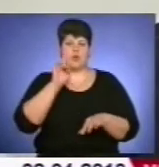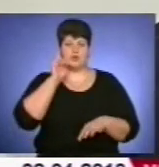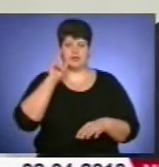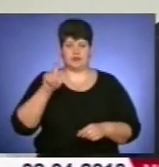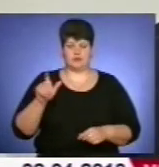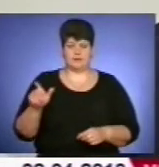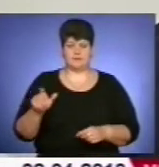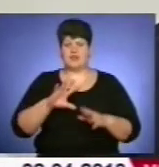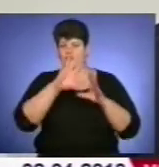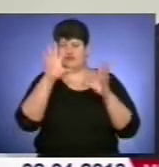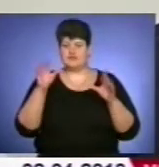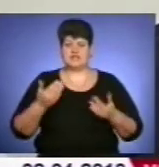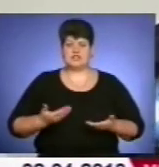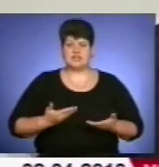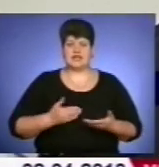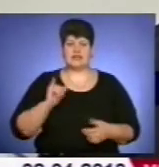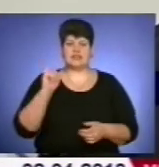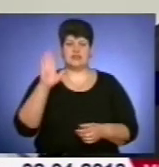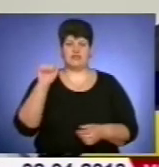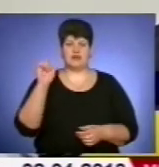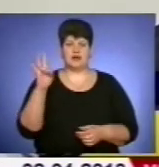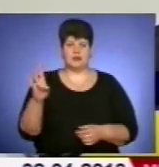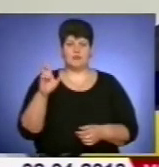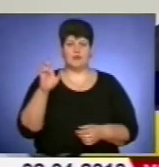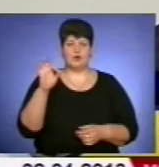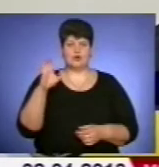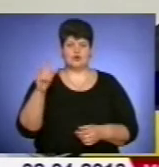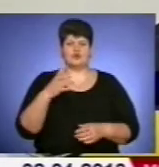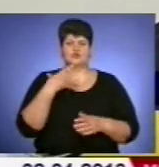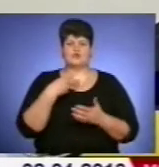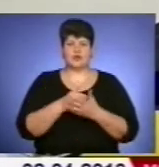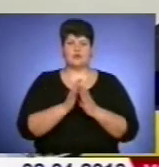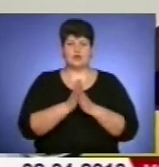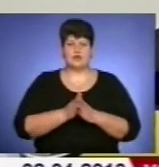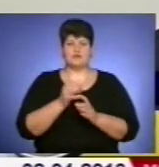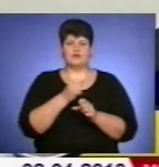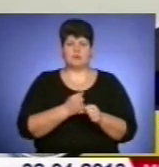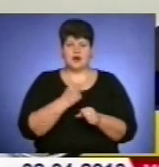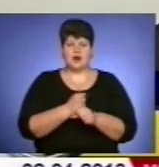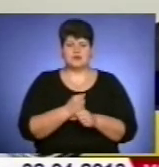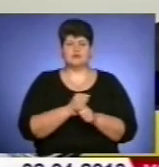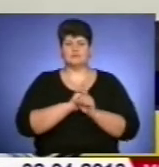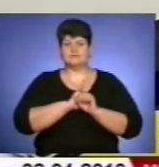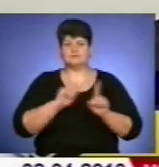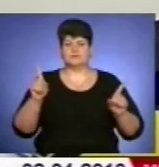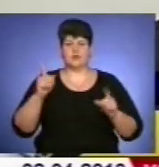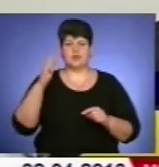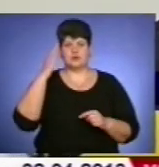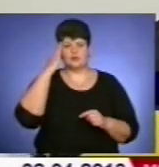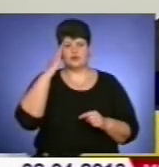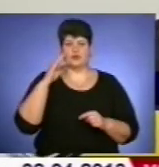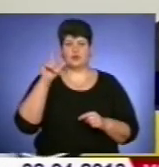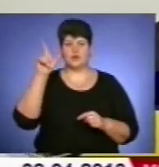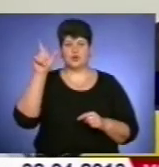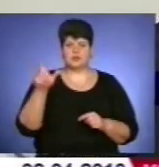святий Іван Боско своєю молитвою, своєю неостанною працею, своєю геніальною особистістю старався